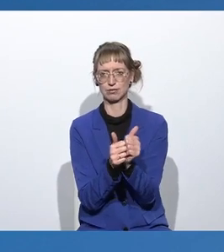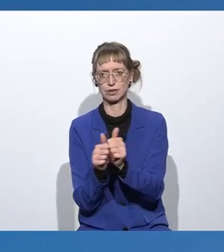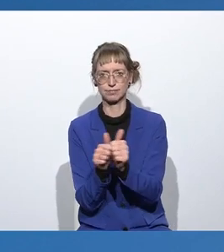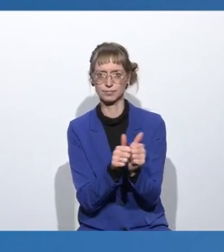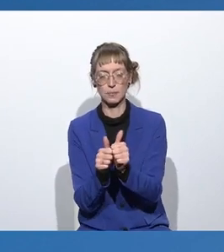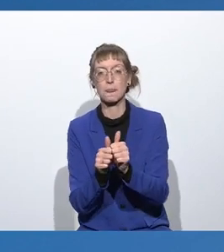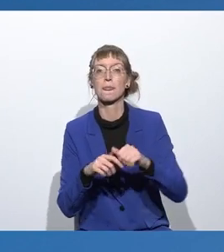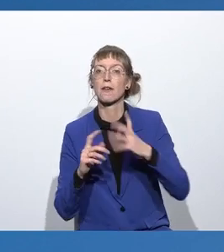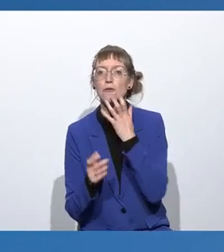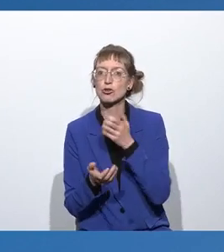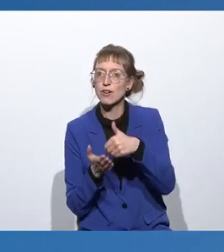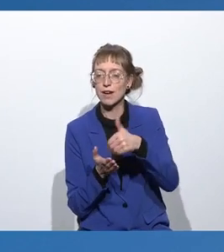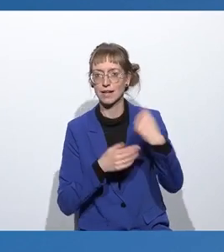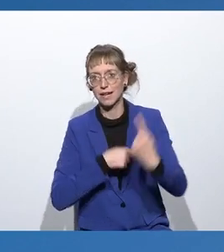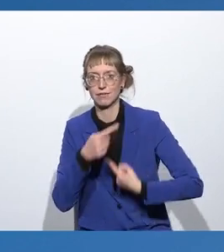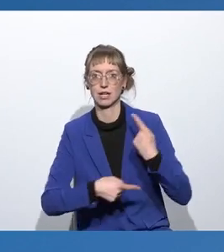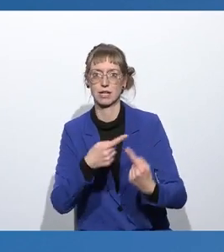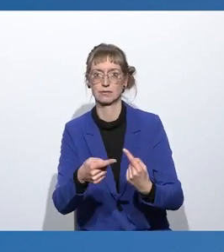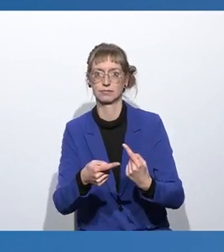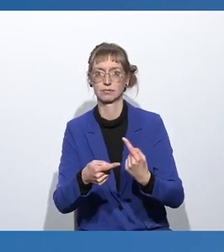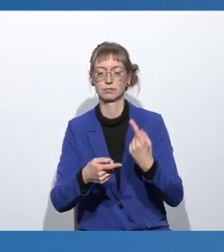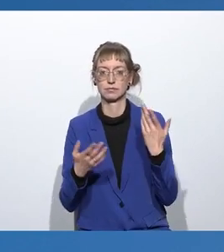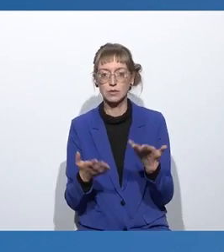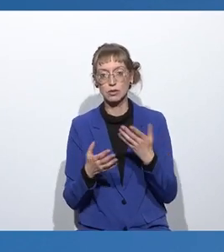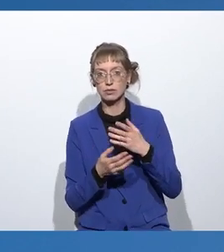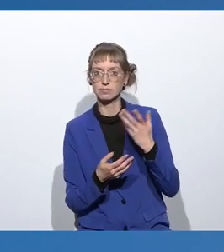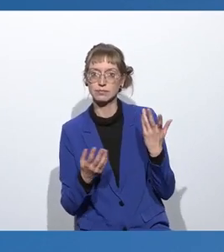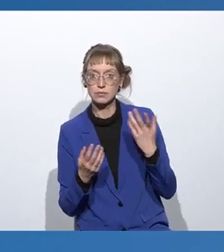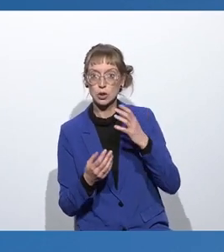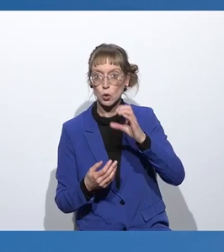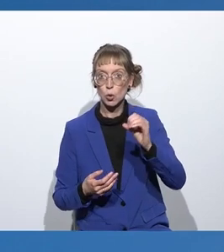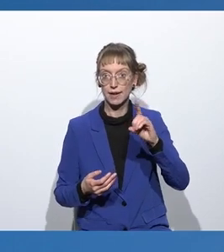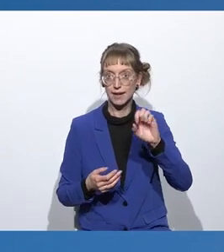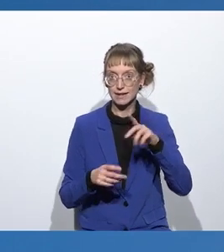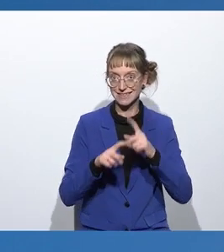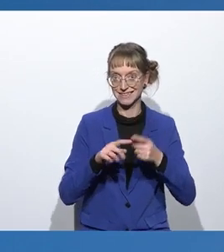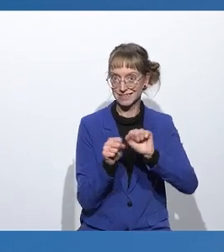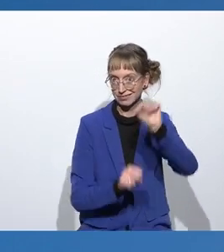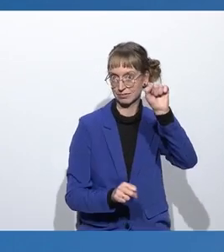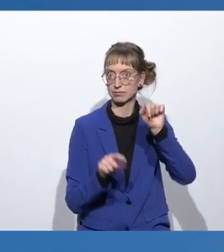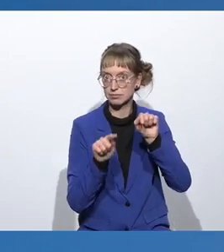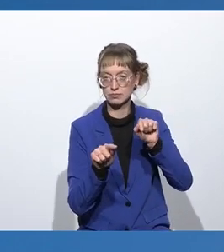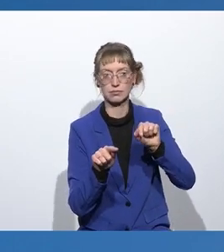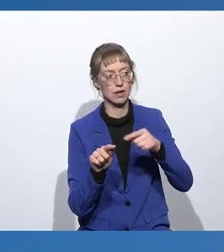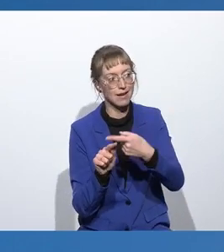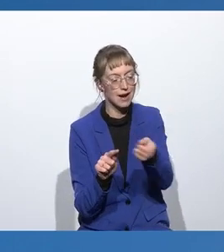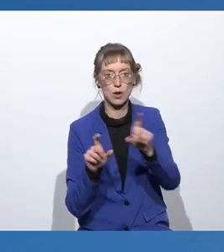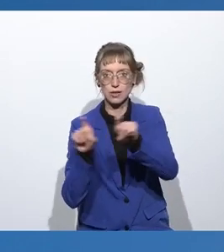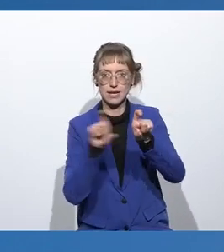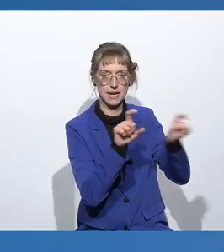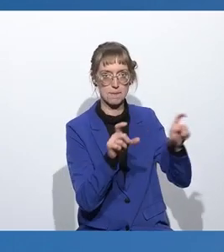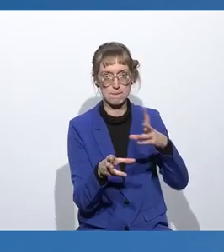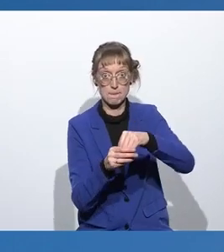weiterentwickeln. Die Messlatte ist dabei der Kodex der Initiative, die die beteiligten Unternehmen mit ihrem Beitritt unterzeichnet haben.